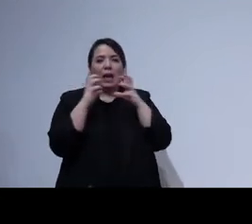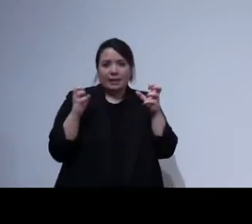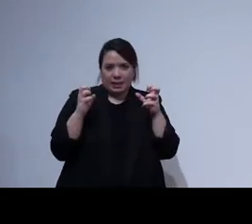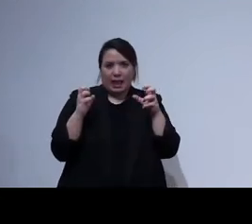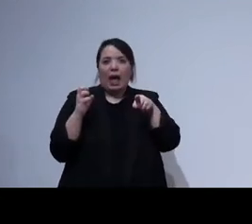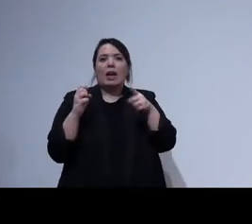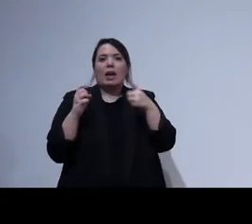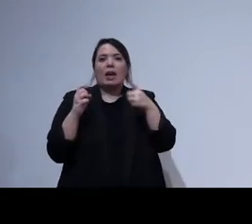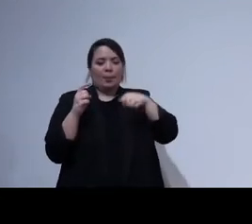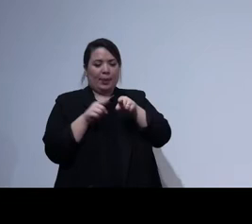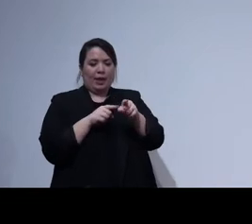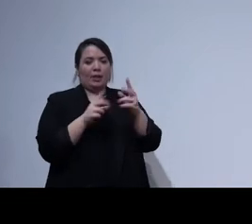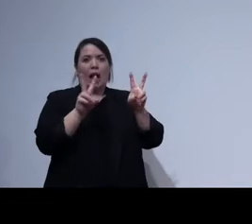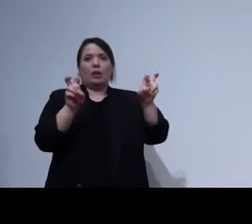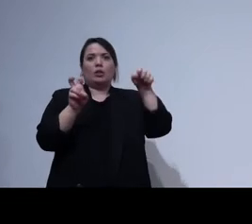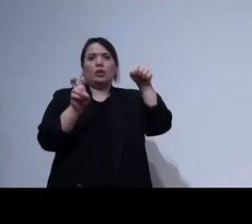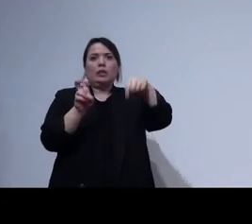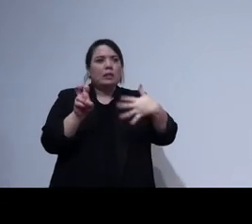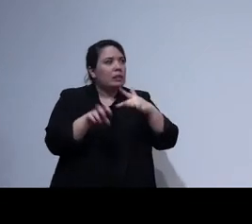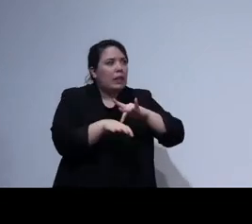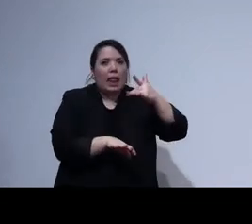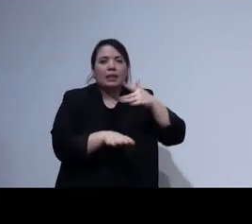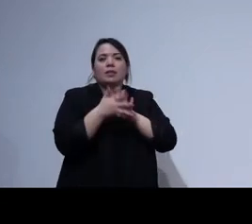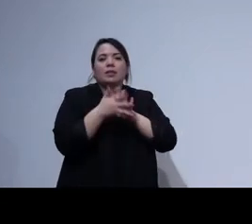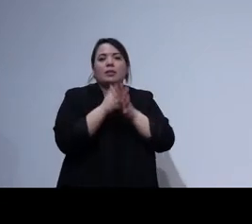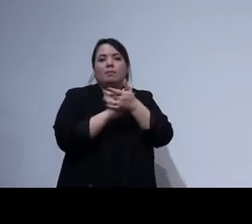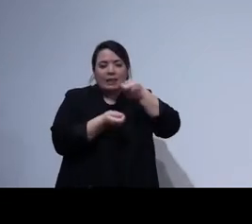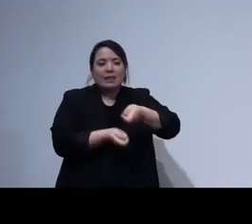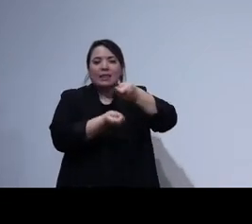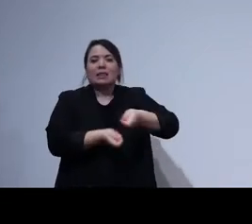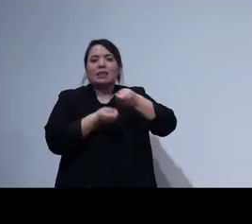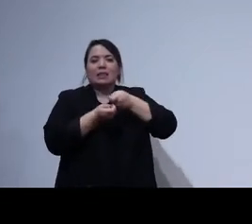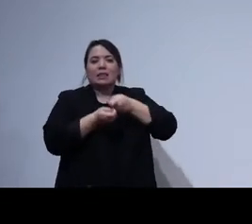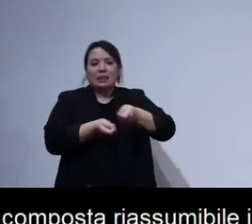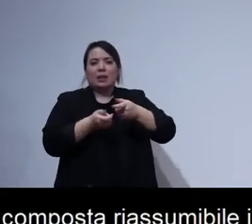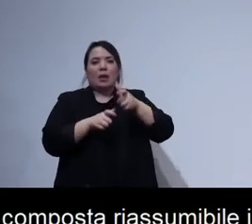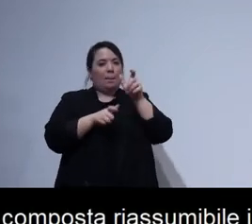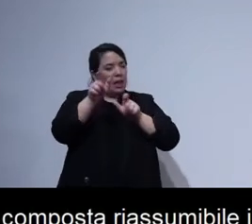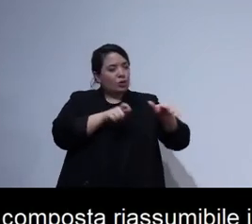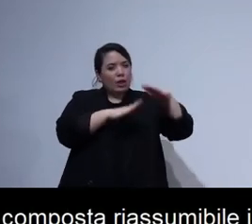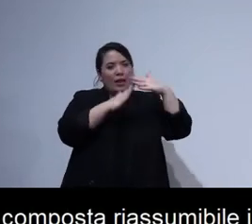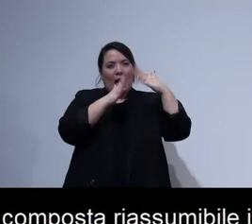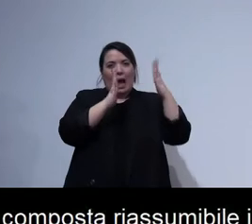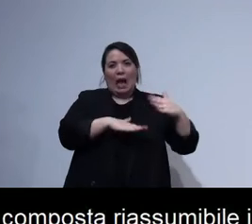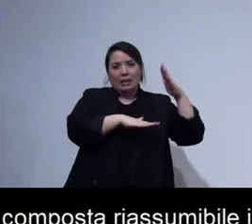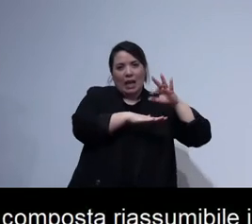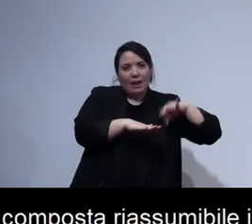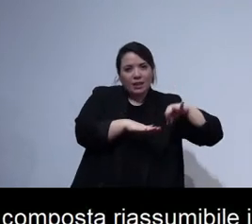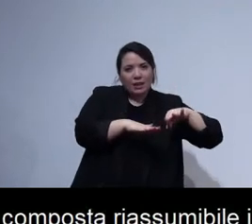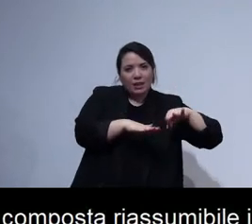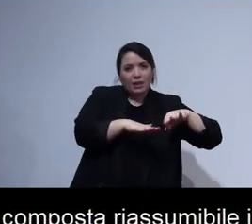è il mettersi a disposizione degli host che capiscono l